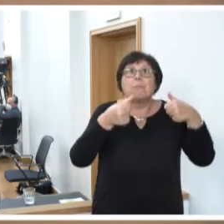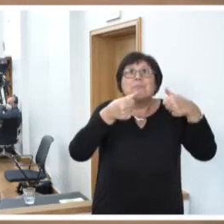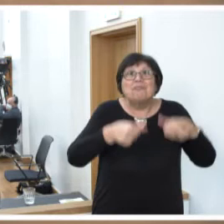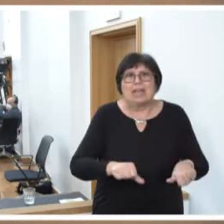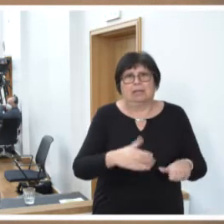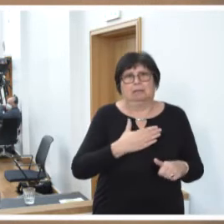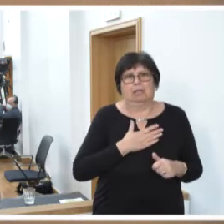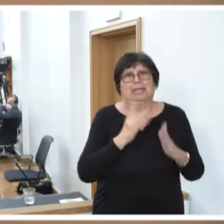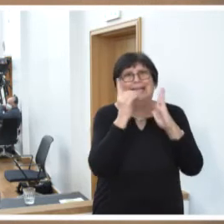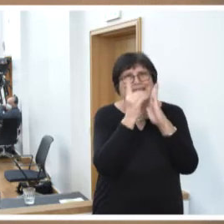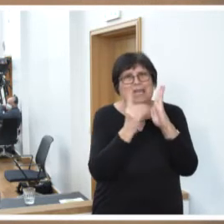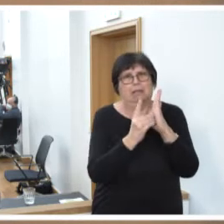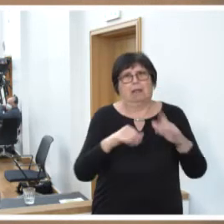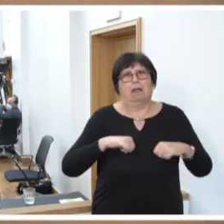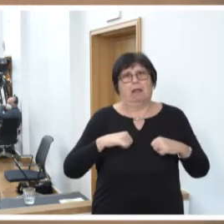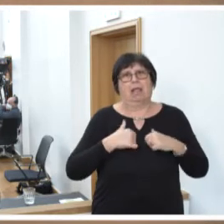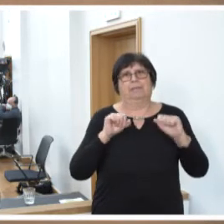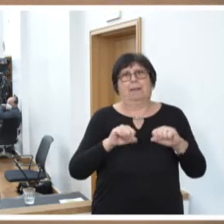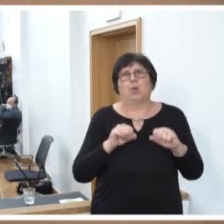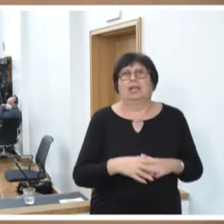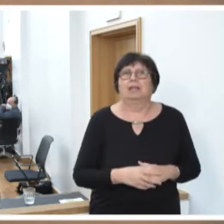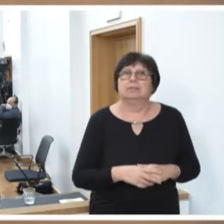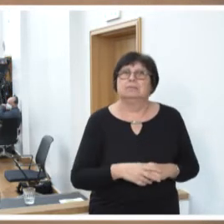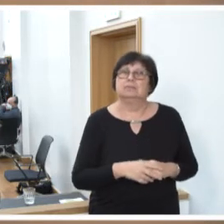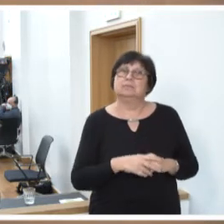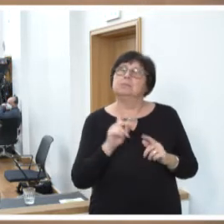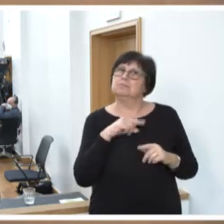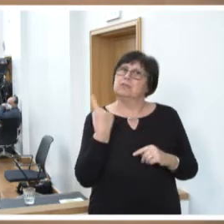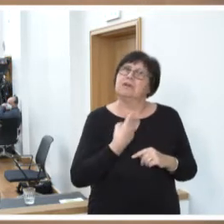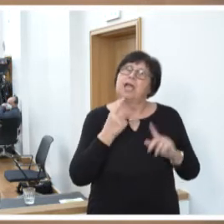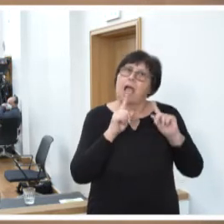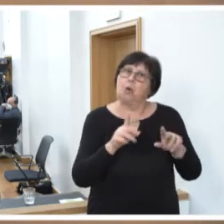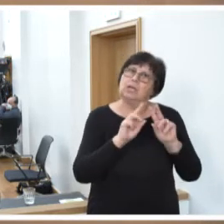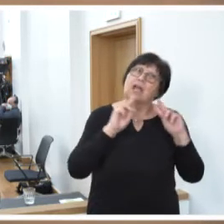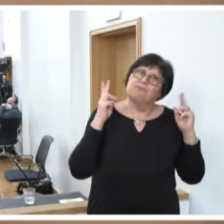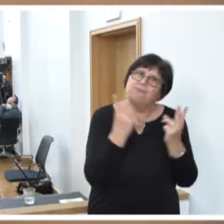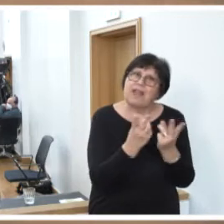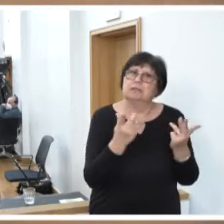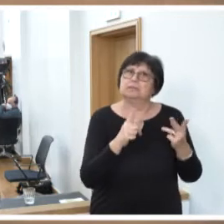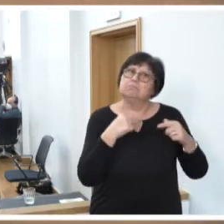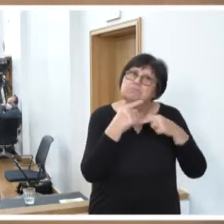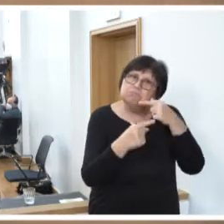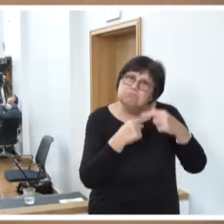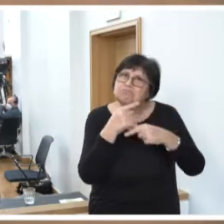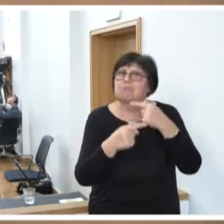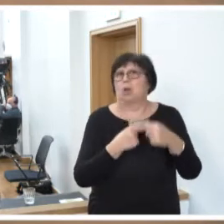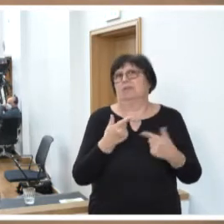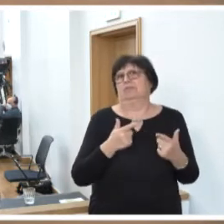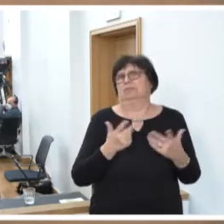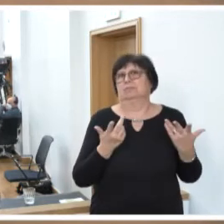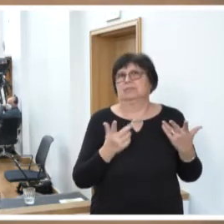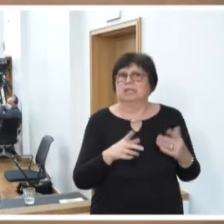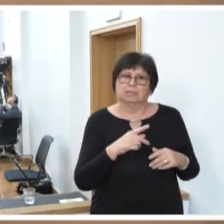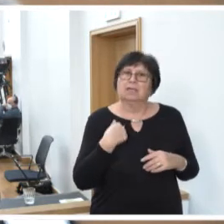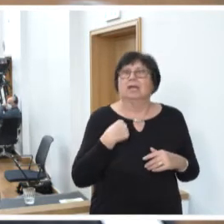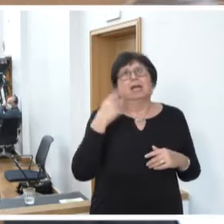digitales Leben zu ermöglichen, damit wir uns auch in dieser Welt zurechtfinden können. Ich glaube, hier